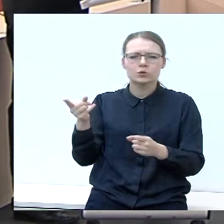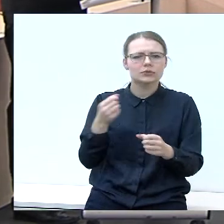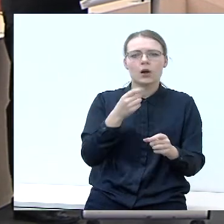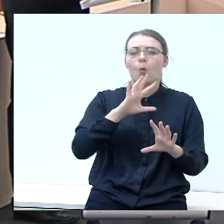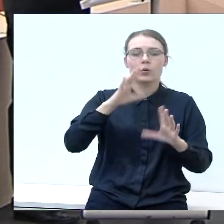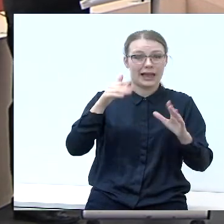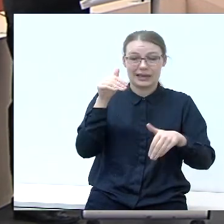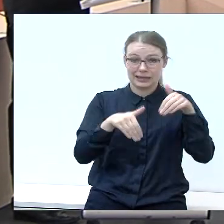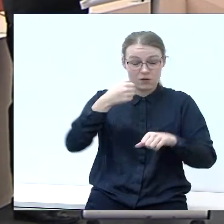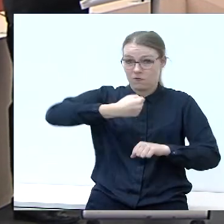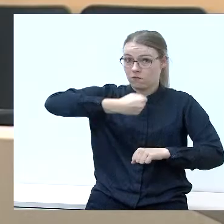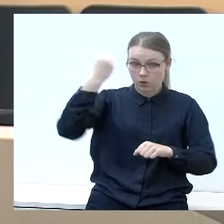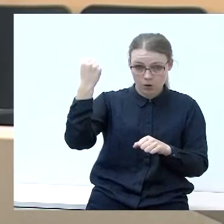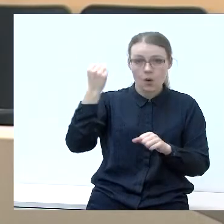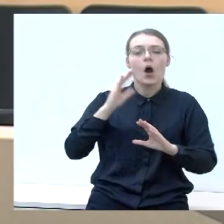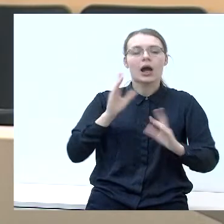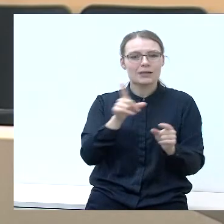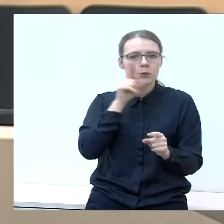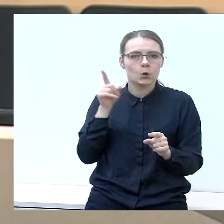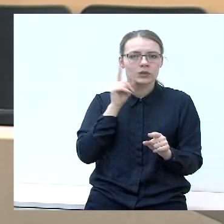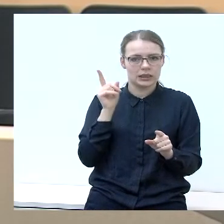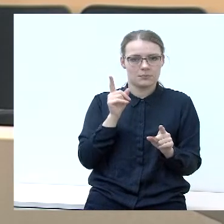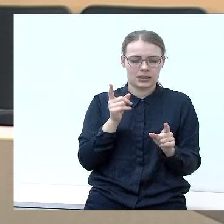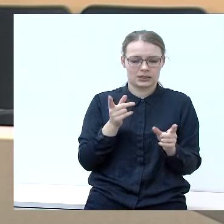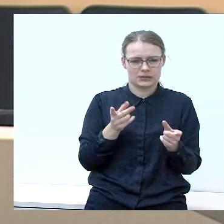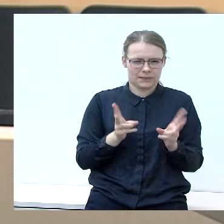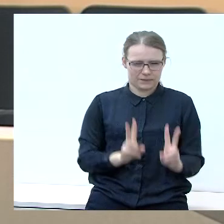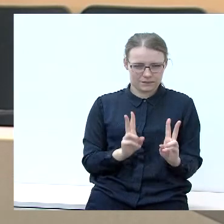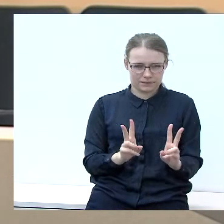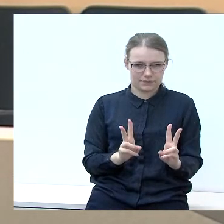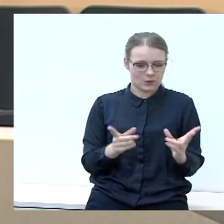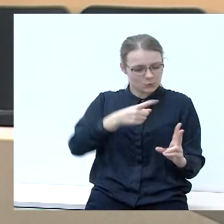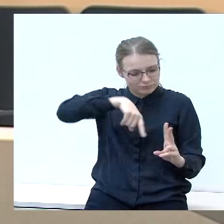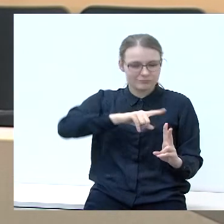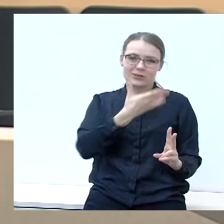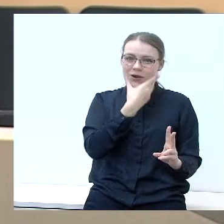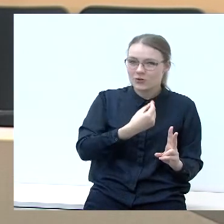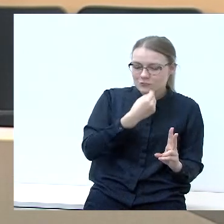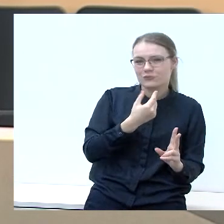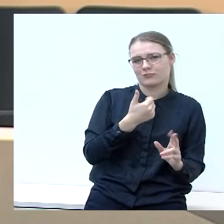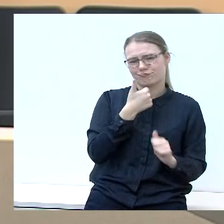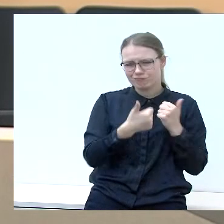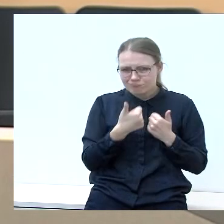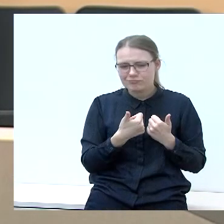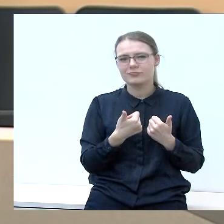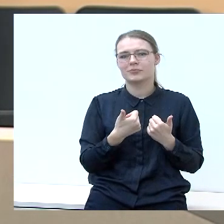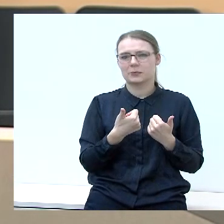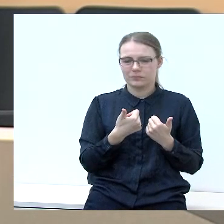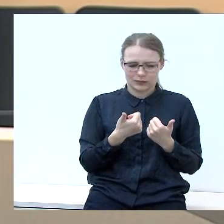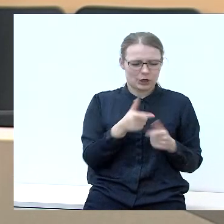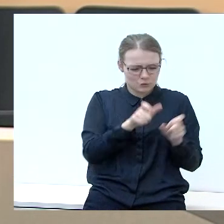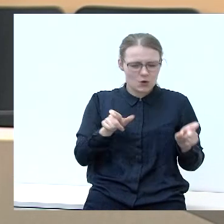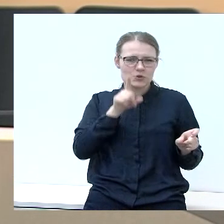laimėtų rinkimus, kaip sulaikytų tą jaunimą, kuris yra šiandien gražus, jaunas jaunimas, jaunis